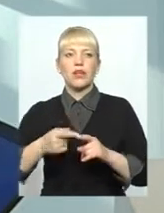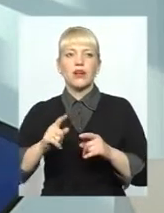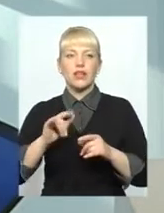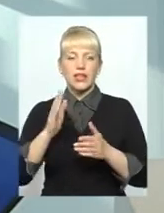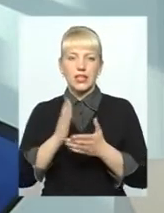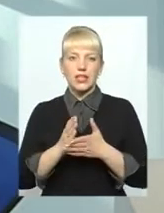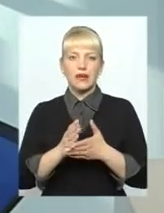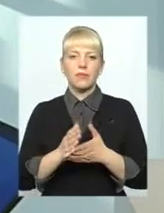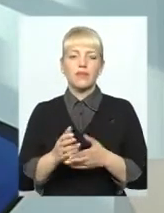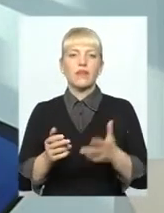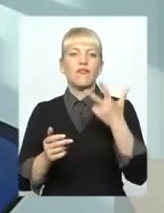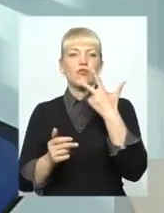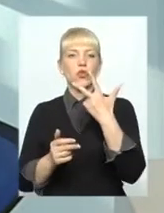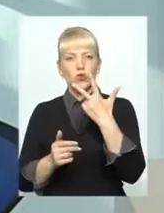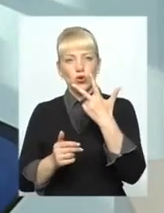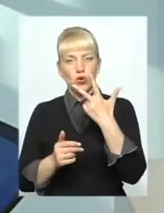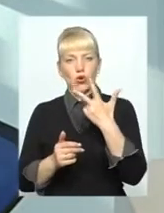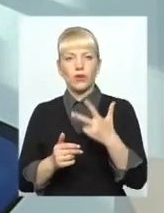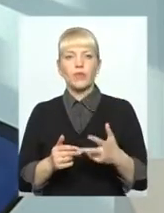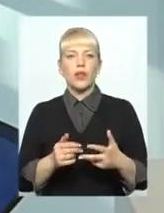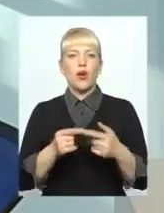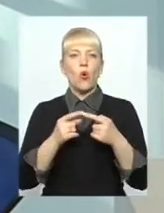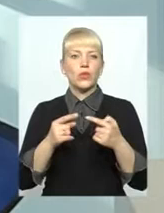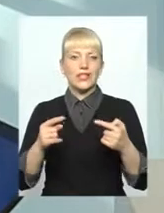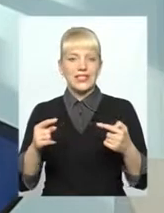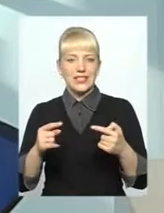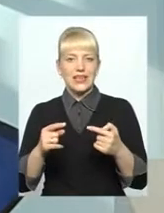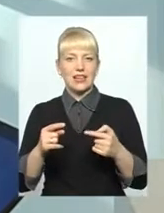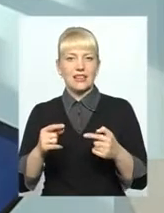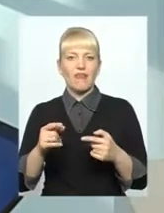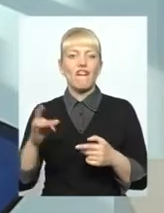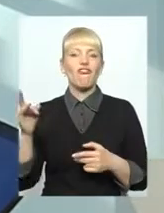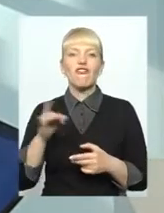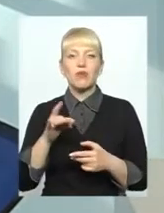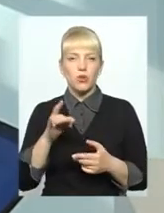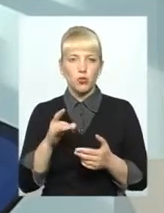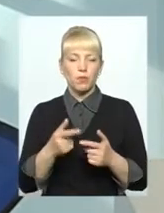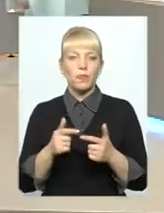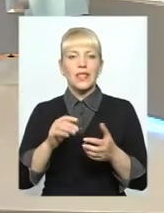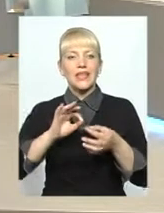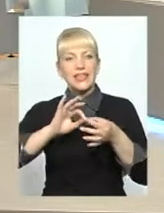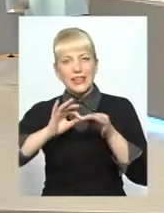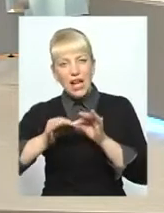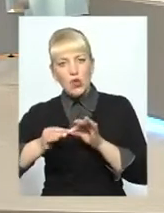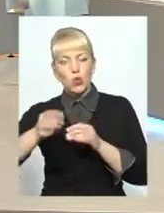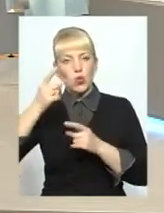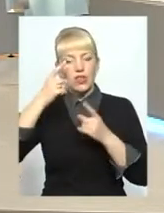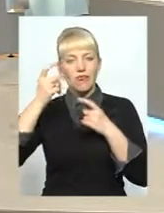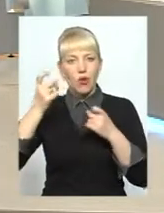видах енергії, тобто в трьох одиницях виміру. Більш детальну інформацію